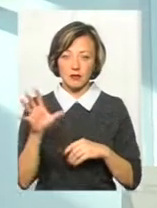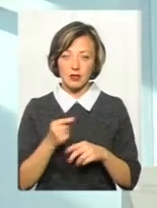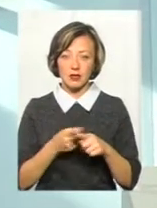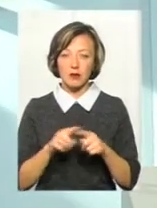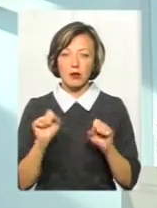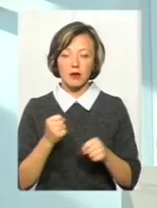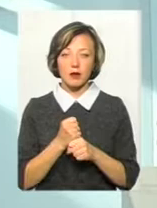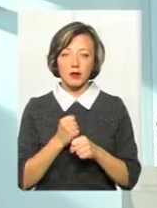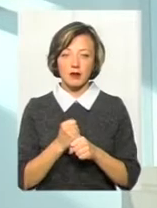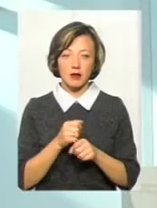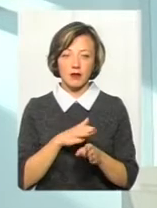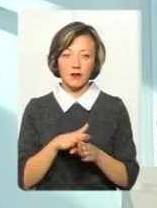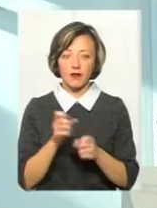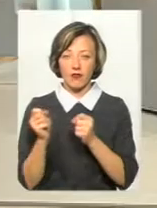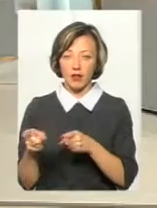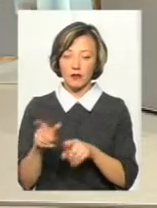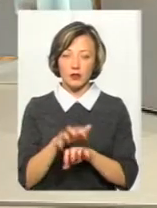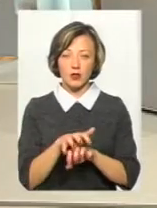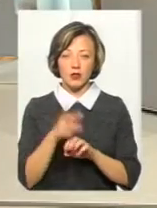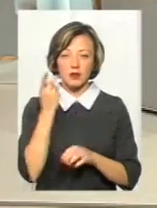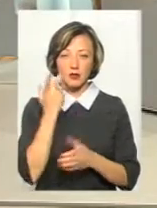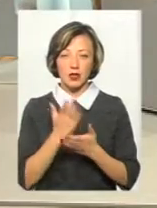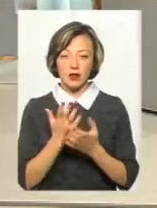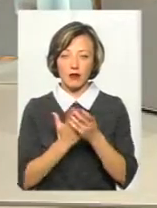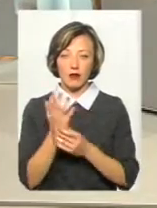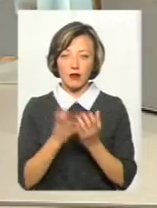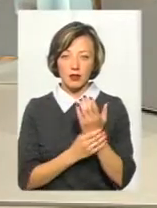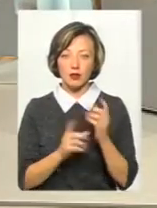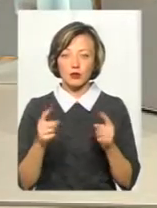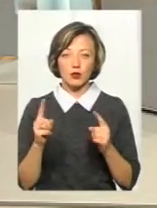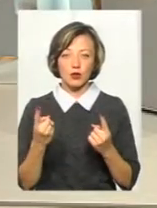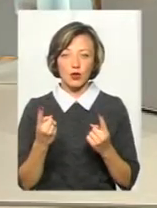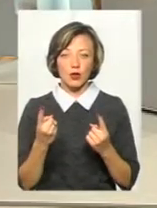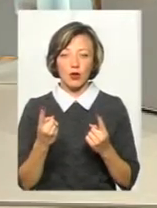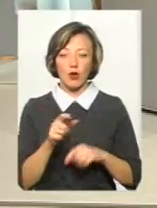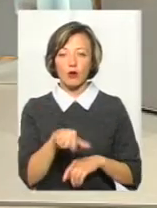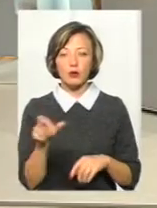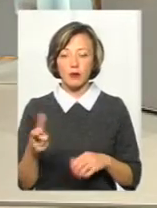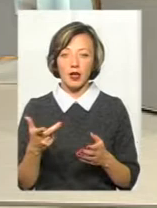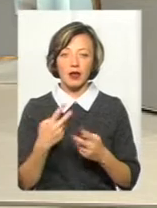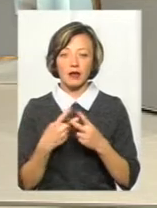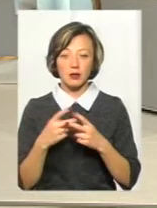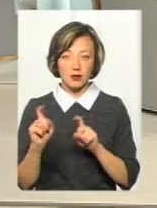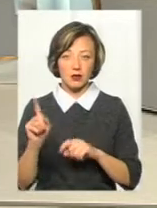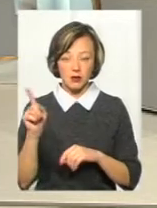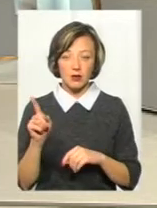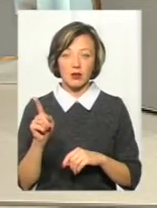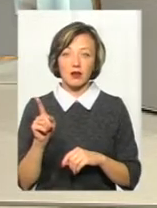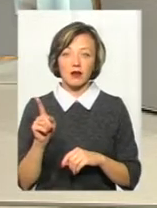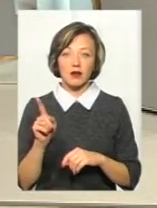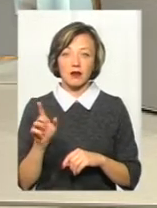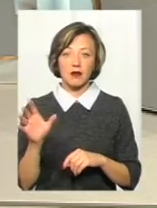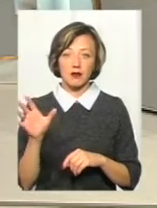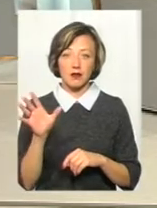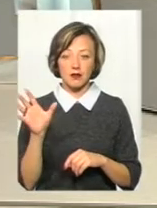могли попрацювати, виконати взуття, вони завжди є в перчатках, рукавицях, тому що ті особи, які відбували покарання, вони всі